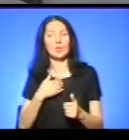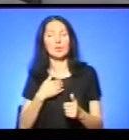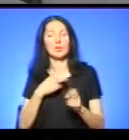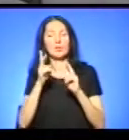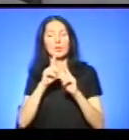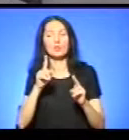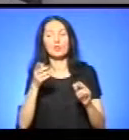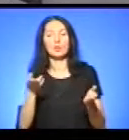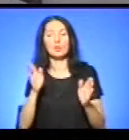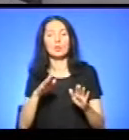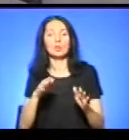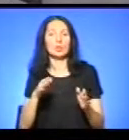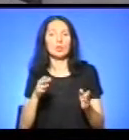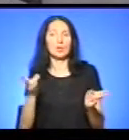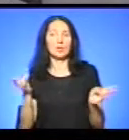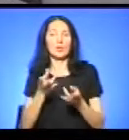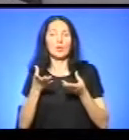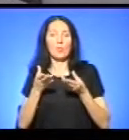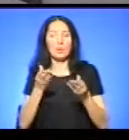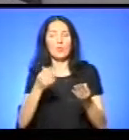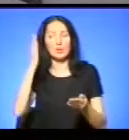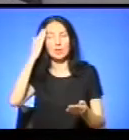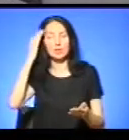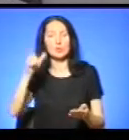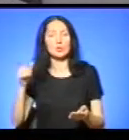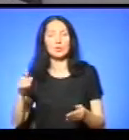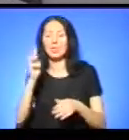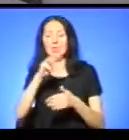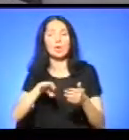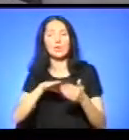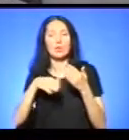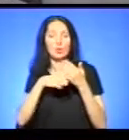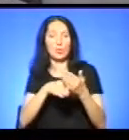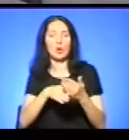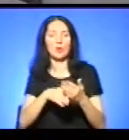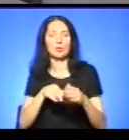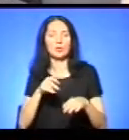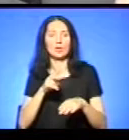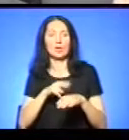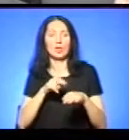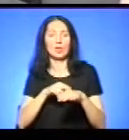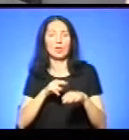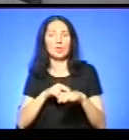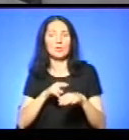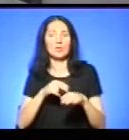тоді залишається, на свідомість людей впливати, бо ні штрафи не допомагають, бачите, кримінальне провадження, дуже важко довести вину,